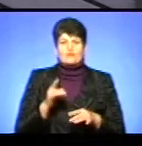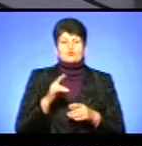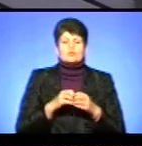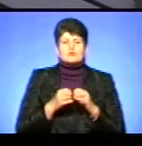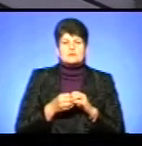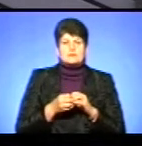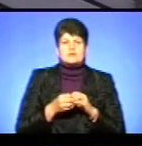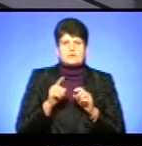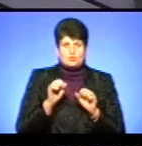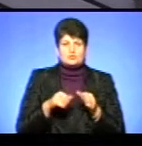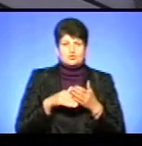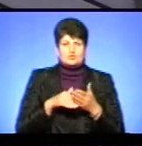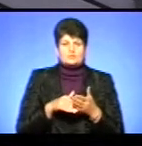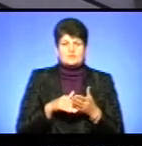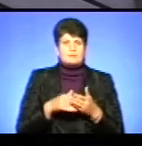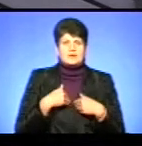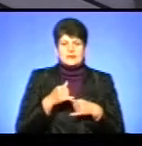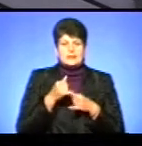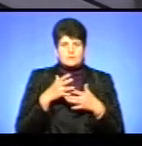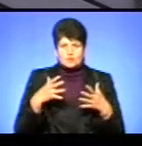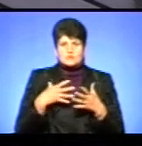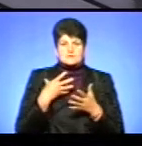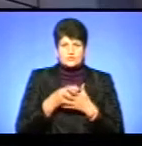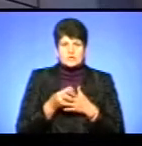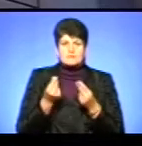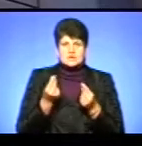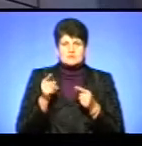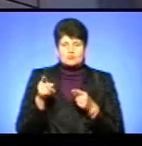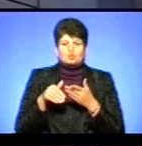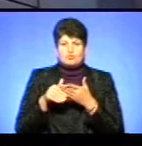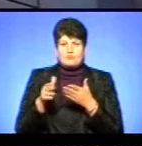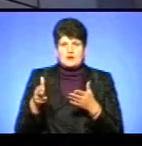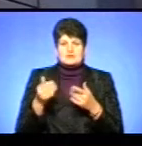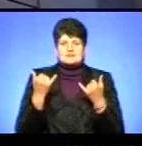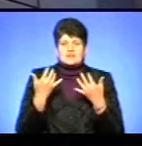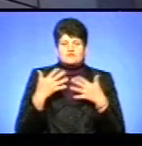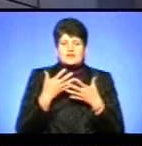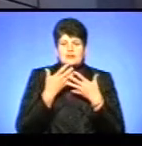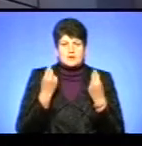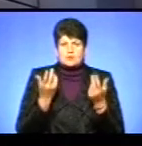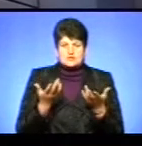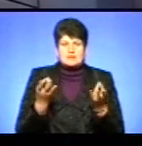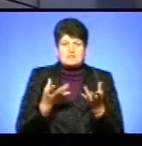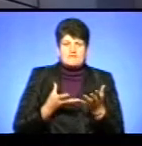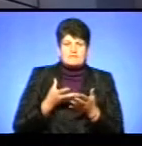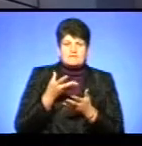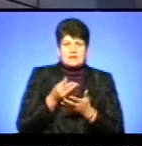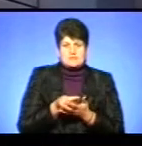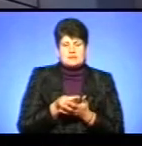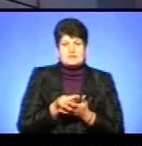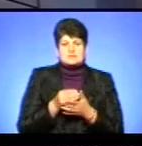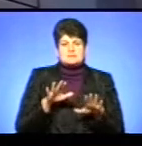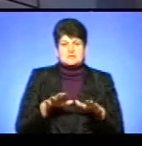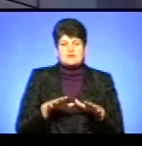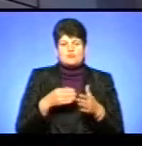не можете допомогти комунальному підприємству? Абсолютно, не можемо своїми грішами йому допомагати. Тим більше, що їх вже зараз нема. Тому що треба виплатити місцевого